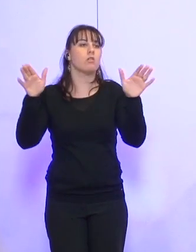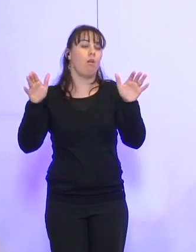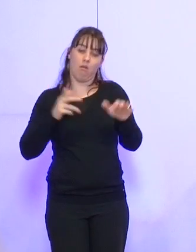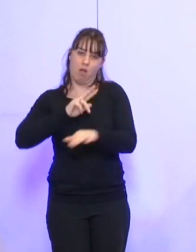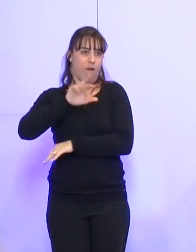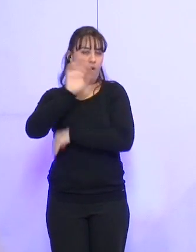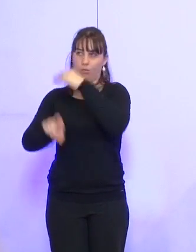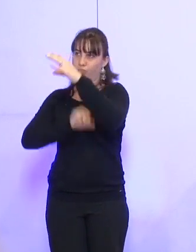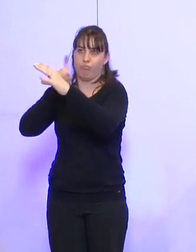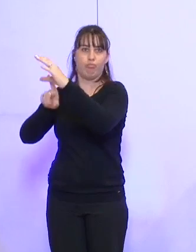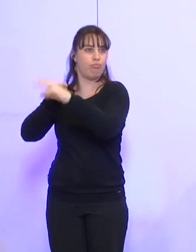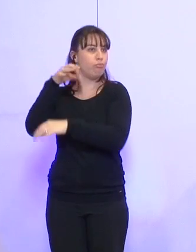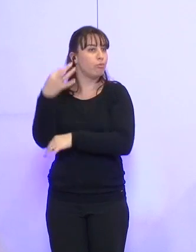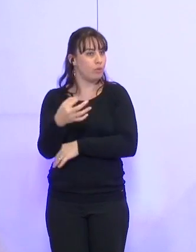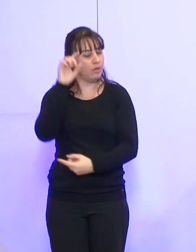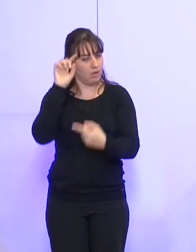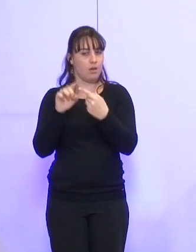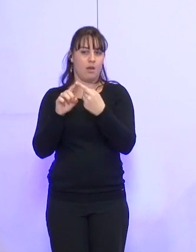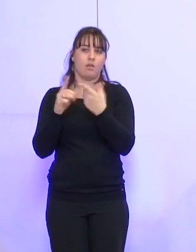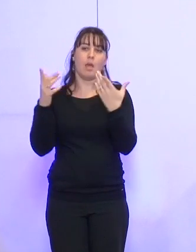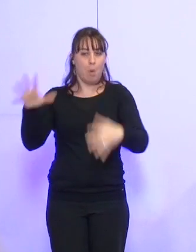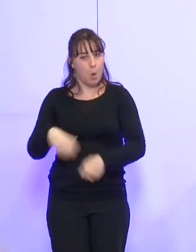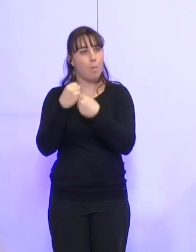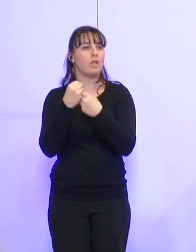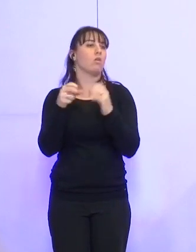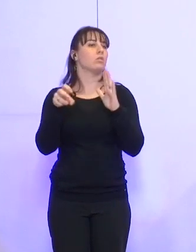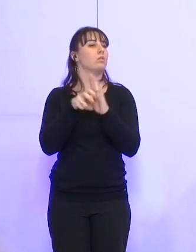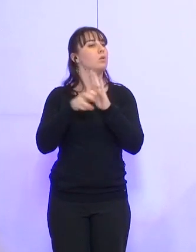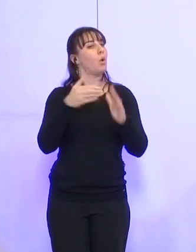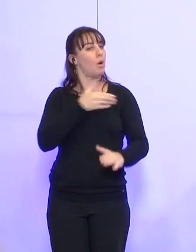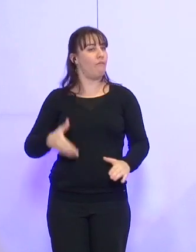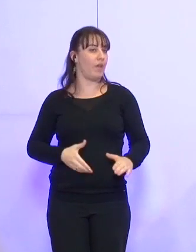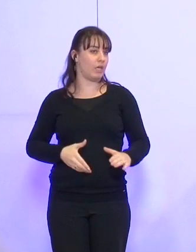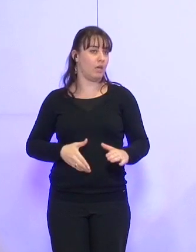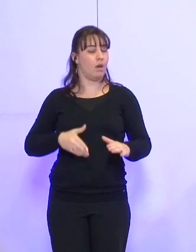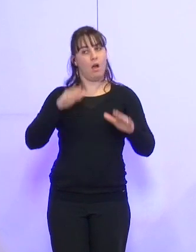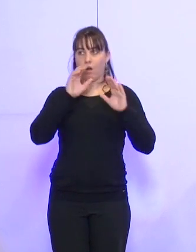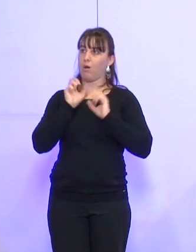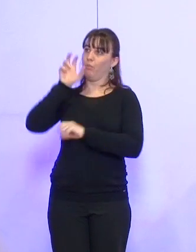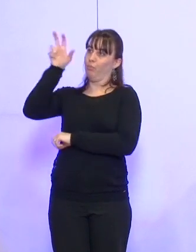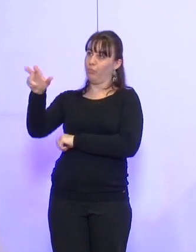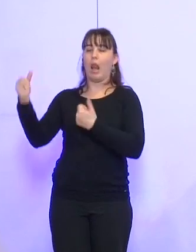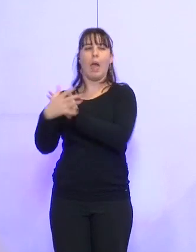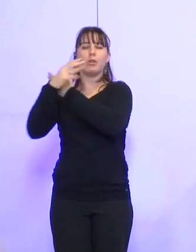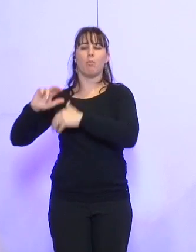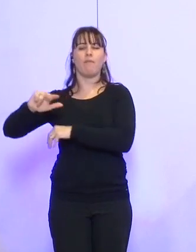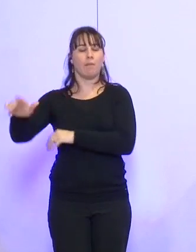évidemment, pour ce qui concerne la compétence de la ville de Grenoble, sous compétence de la métropole très vite. J'avais pas tout compris. Je